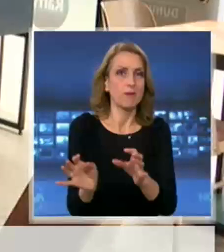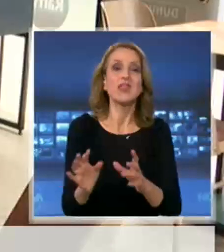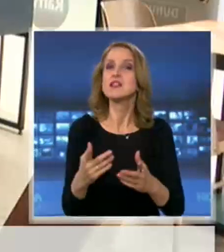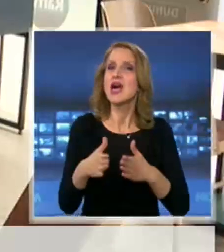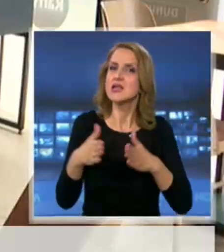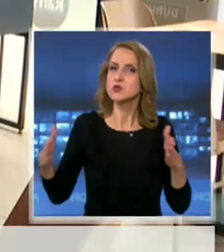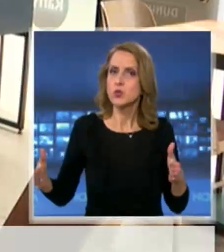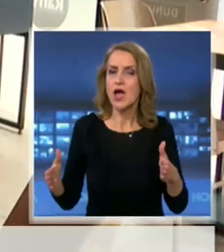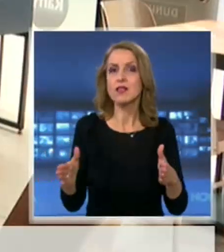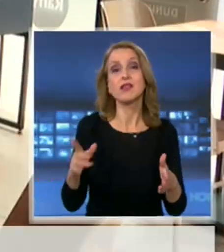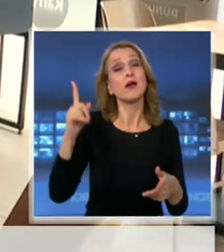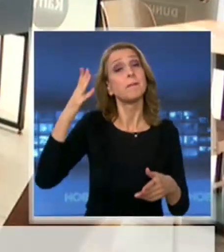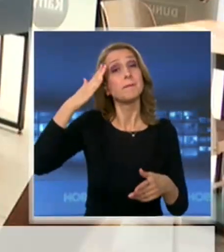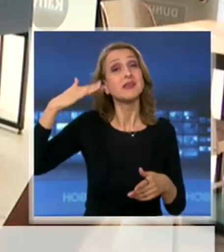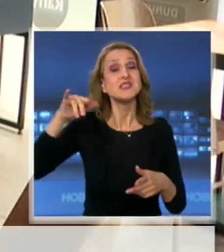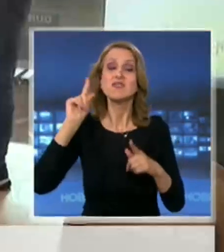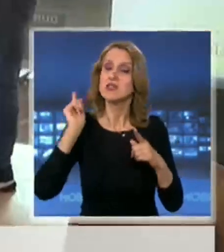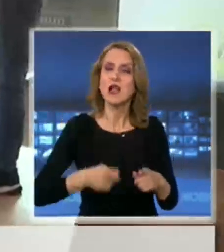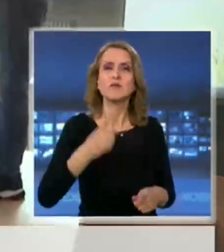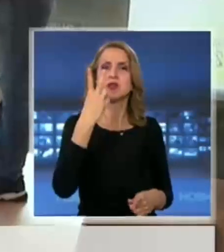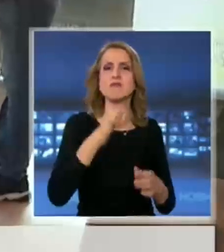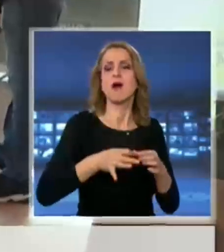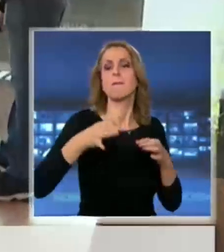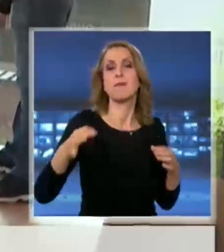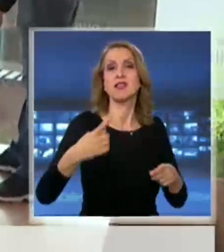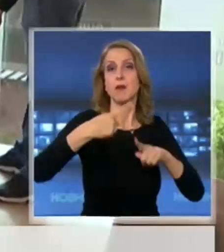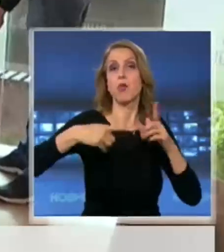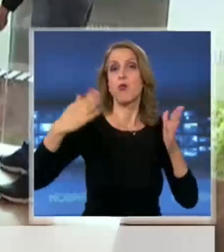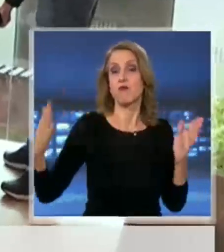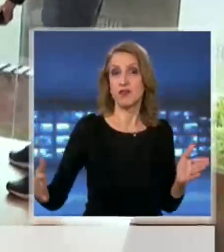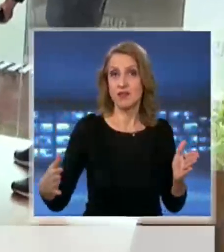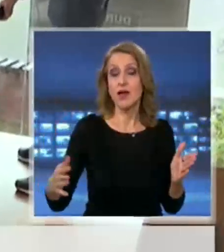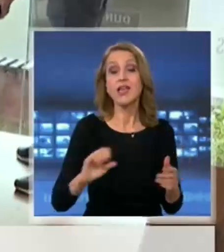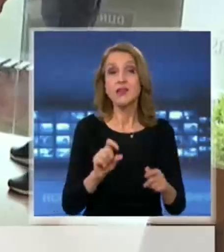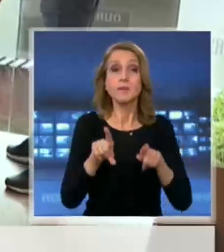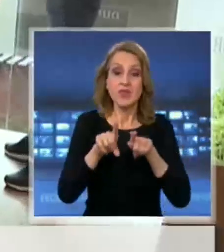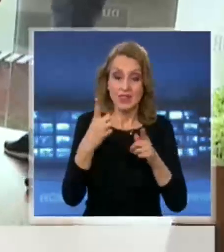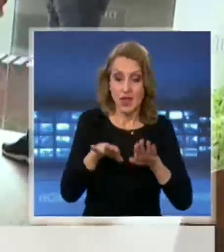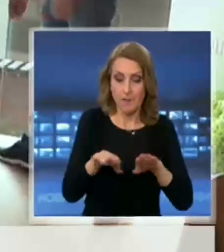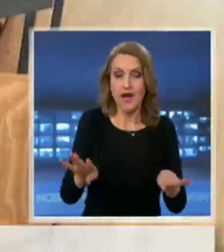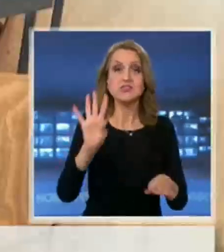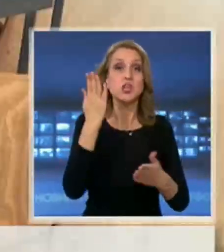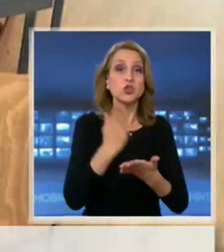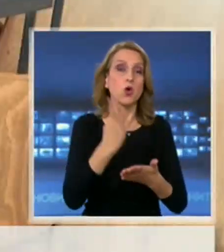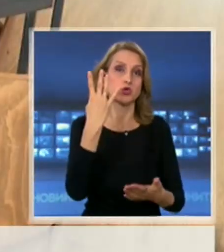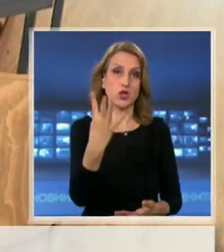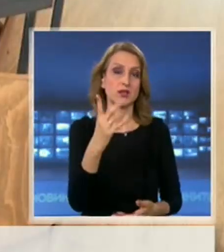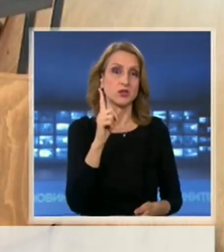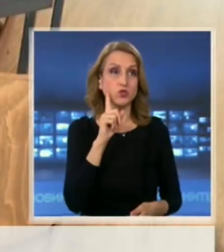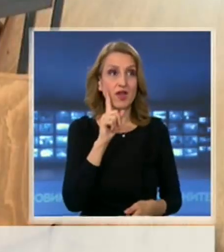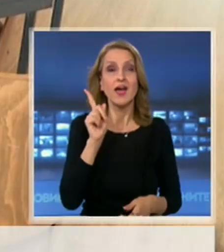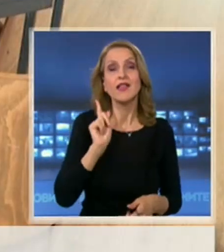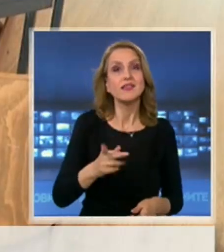разстояние помежду си от минимум 2 метра и половина, а на тях могат да сядат само до 4 човека. В обектите трябва да имат